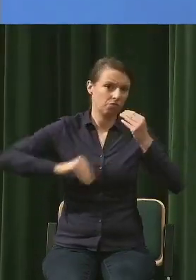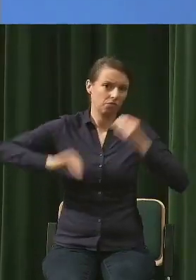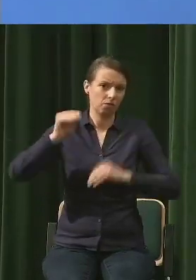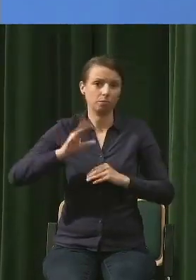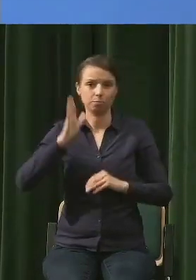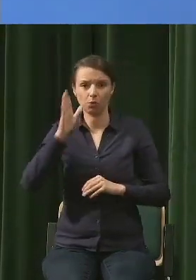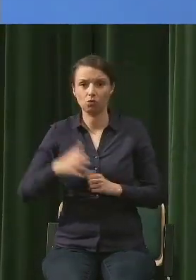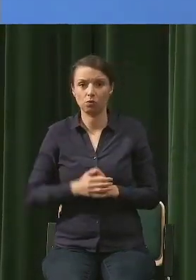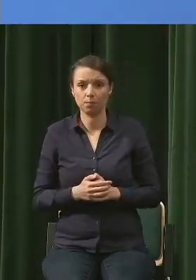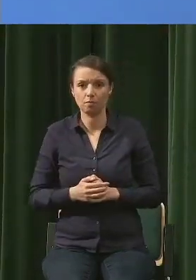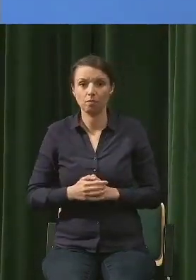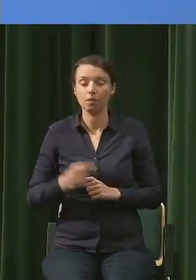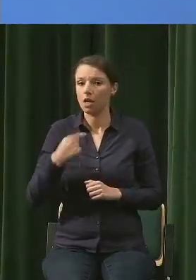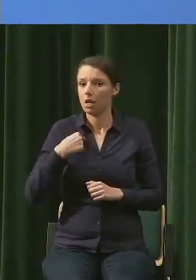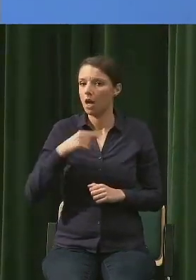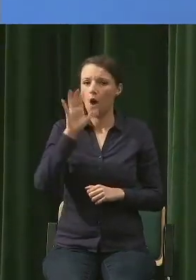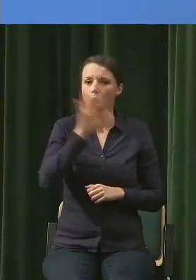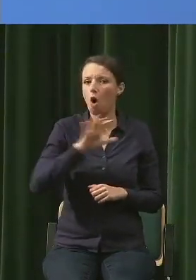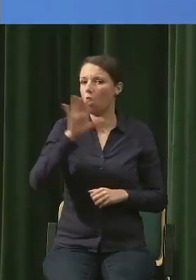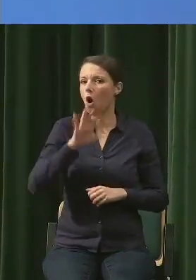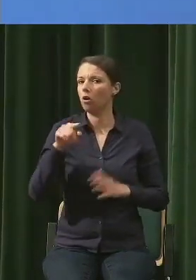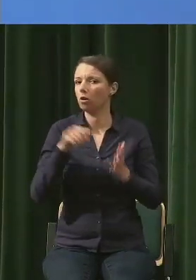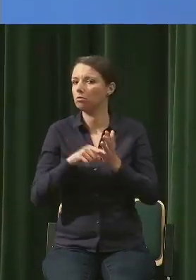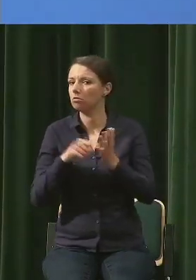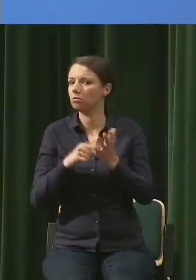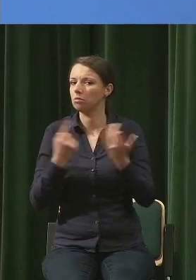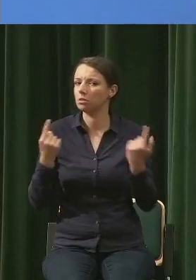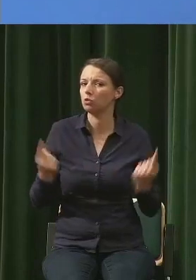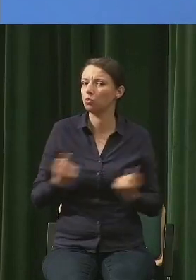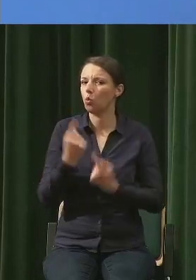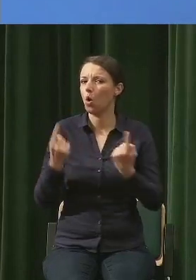zjawiskom w ostatnich miesiącach,